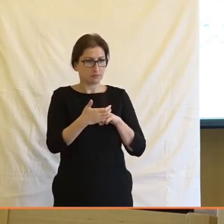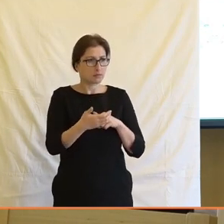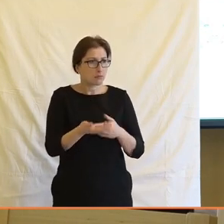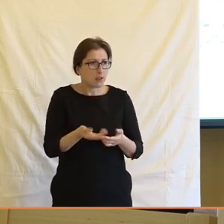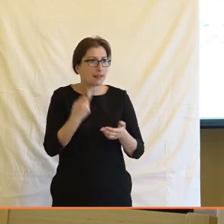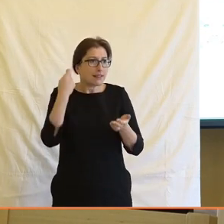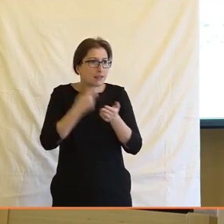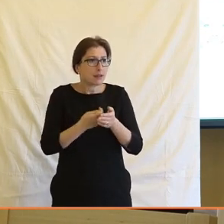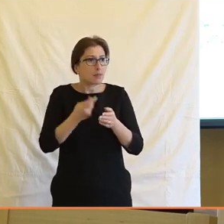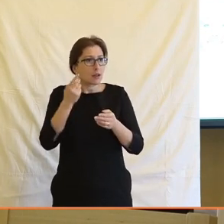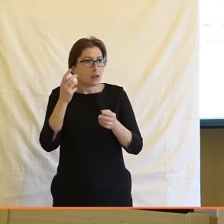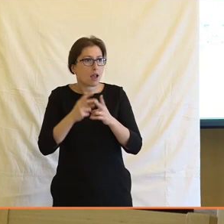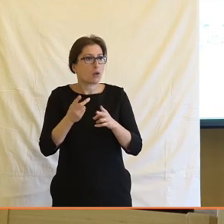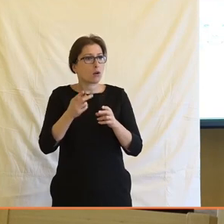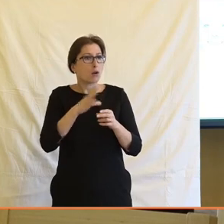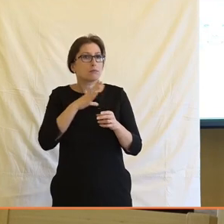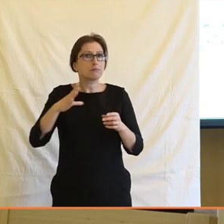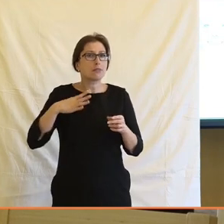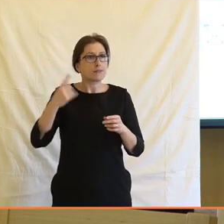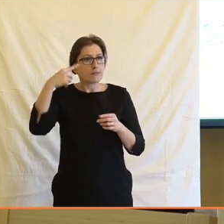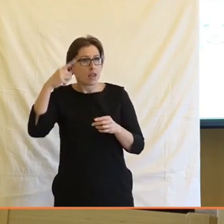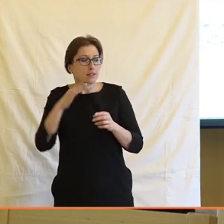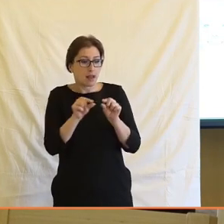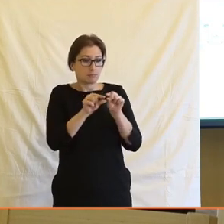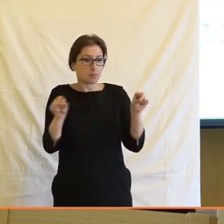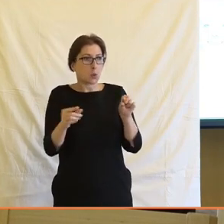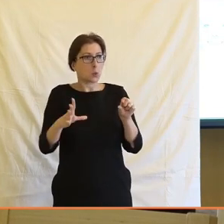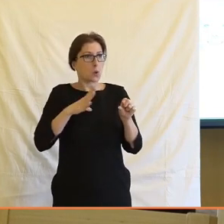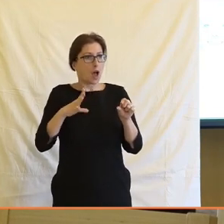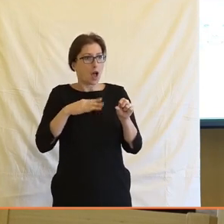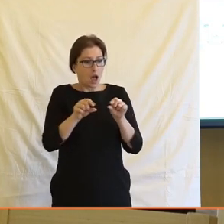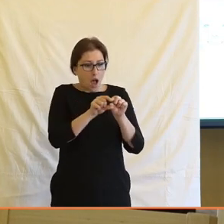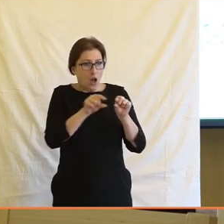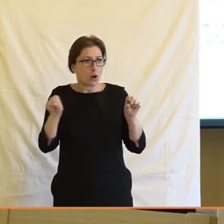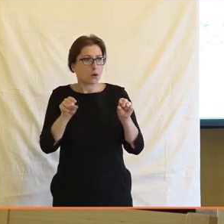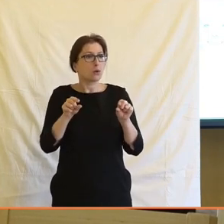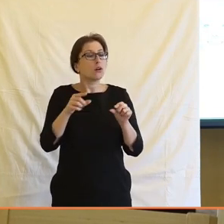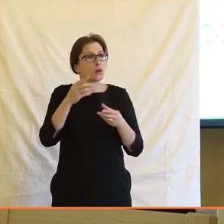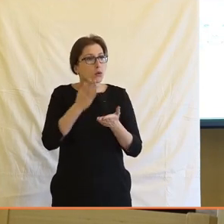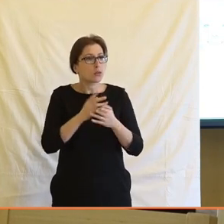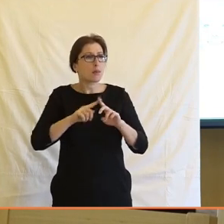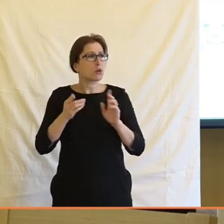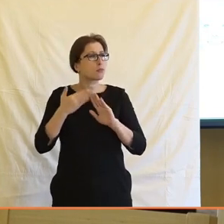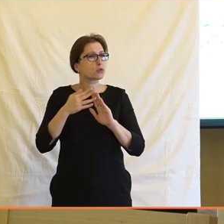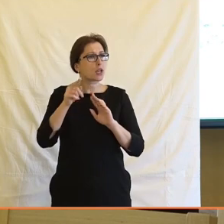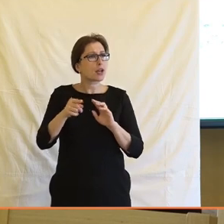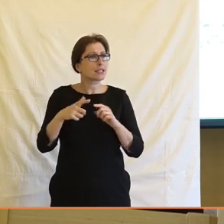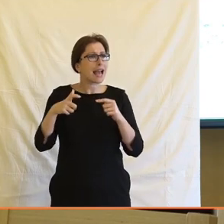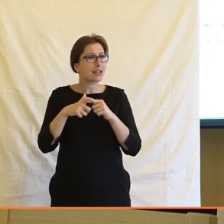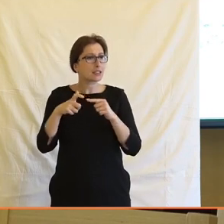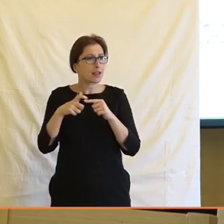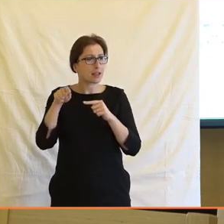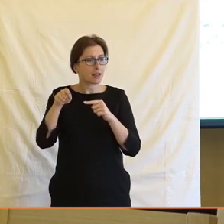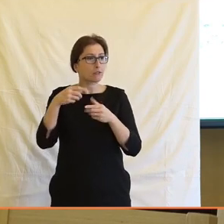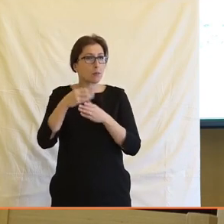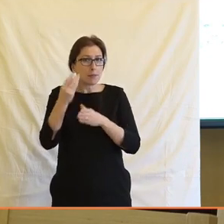nějakým způsobem bulvární. Aspoň s bulvárním titulkem a nebo například i v Edgy, kde je ten... Do